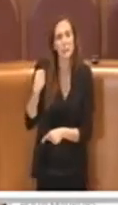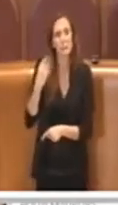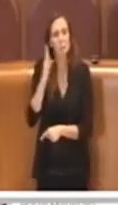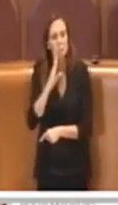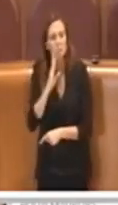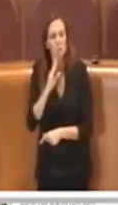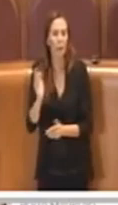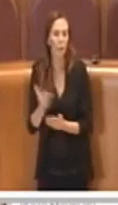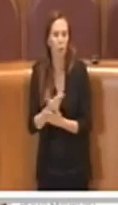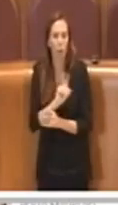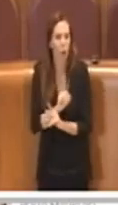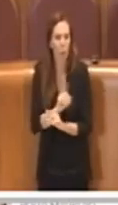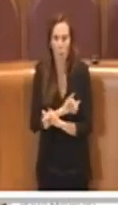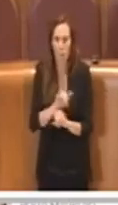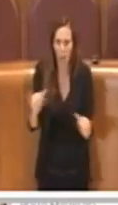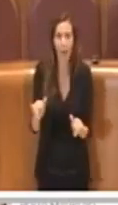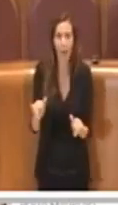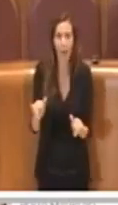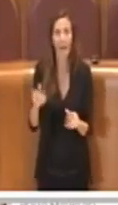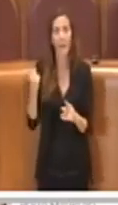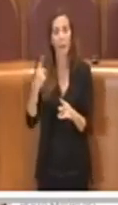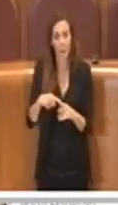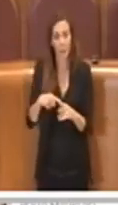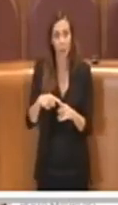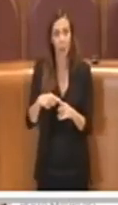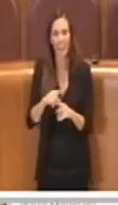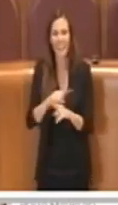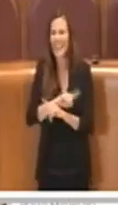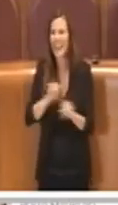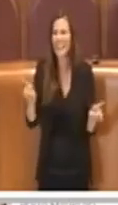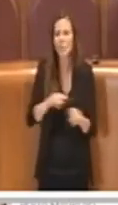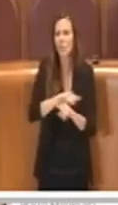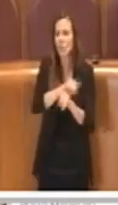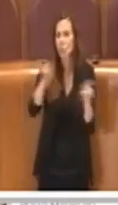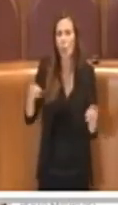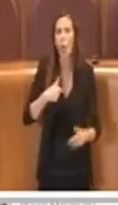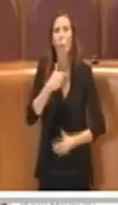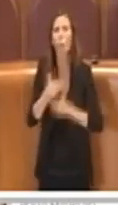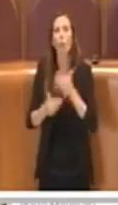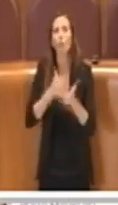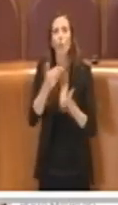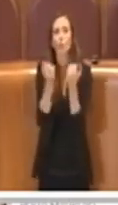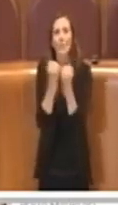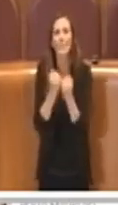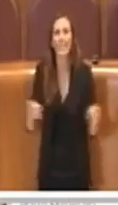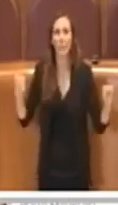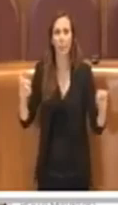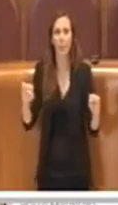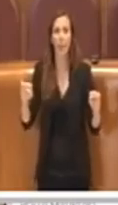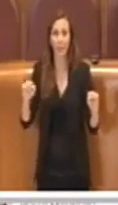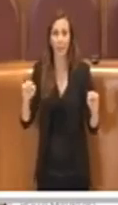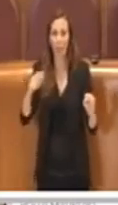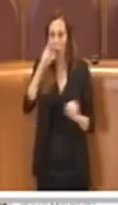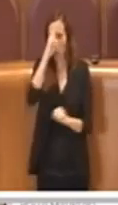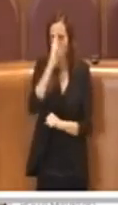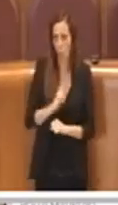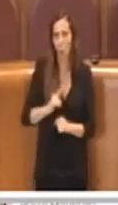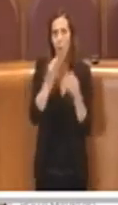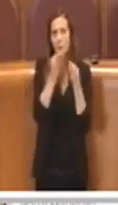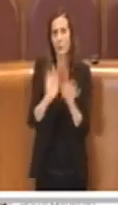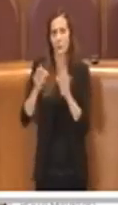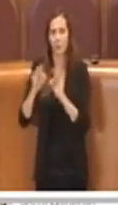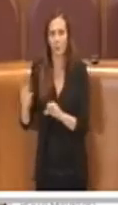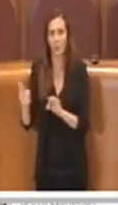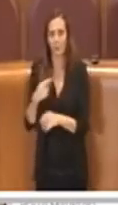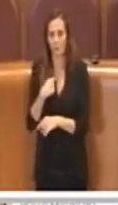venuta meno la perfetta osservanza da parte di nessuno del processo democratico e dei rispettivi ruoli. Per tutto